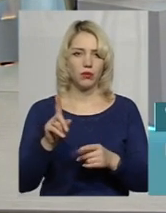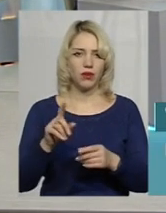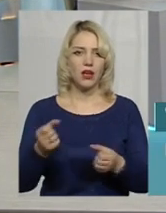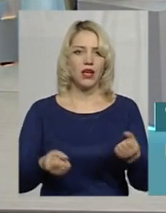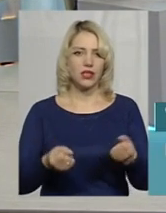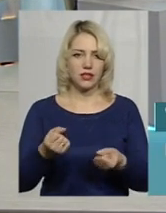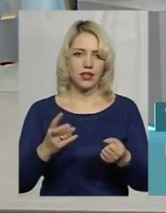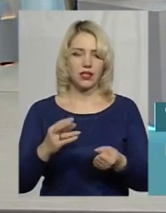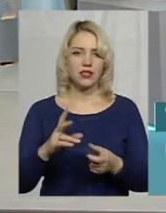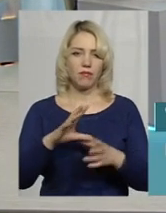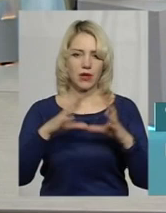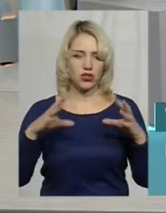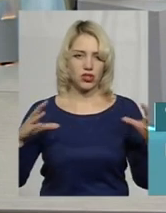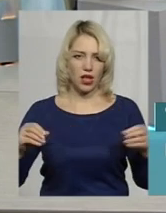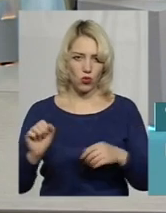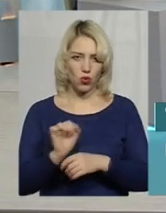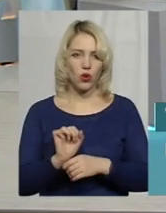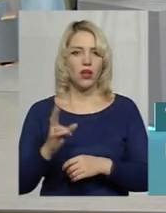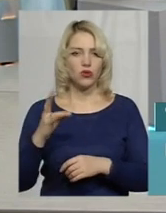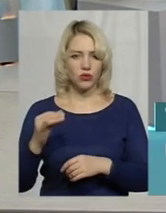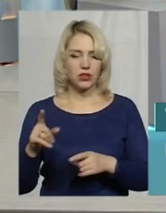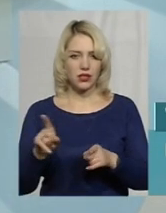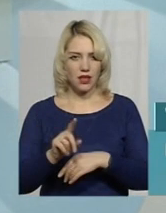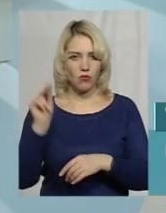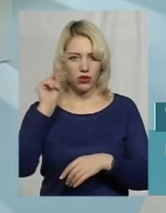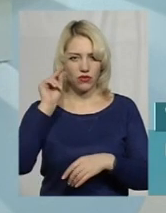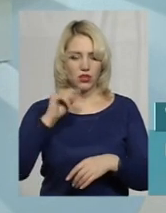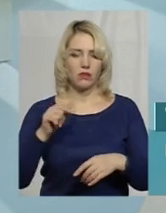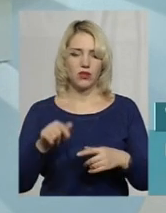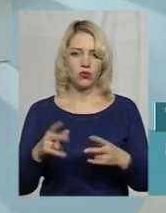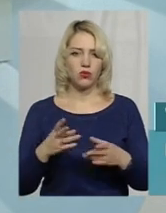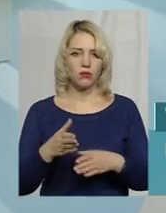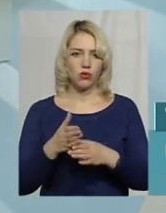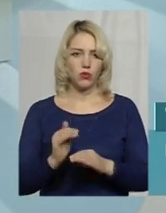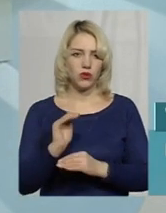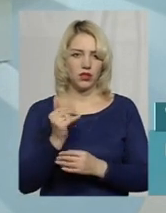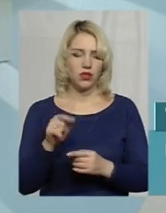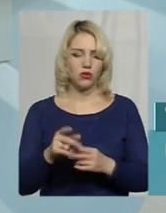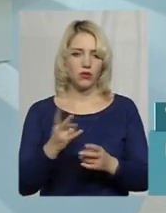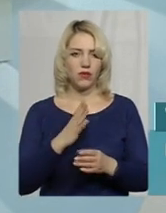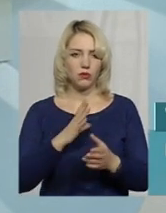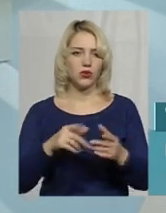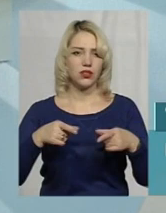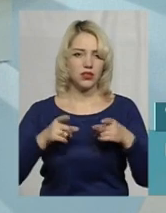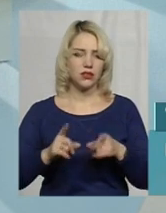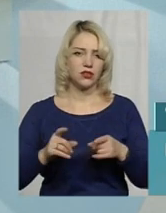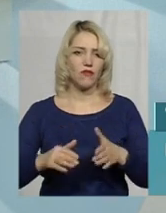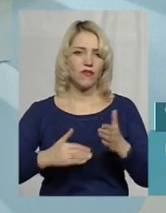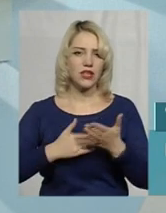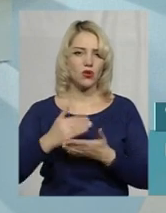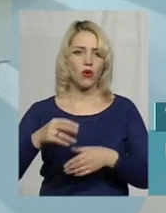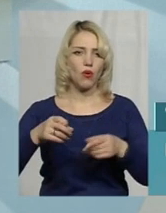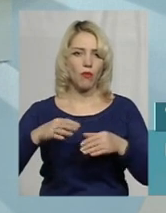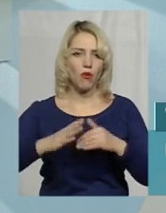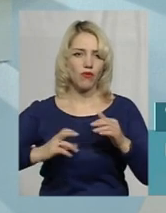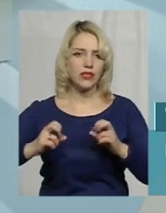навчання. А тут ми беремо це за дитячі долі. Це зовсім по-іншому. І тут дійсно має бути надзвичайно високопрофесійна. І не